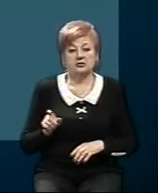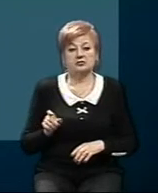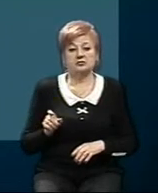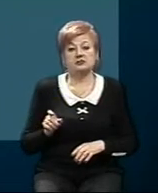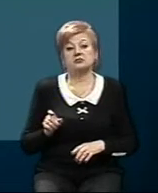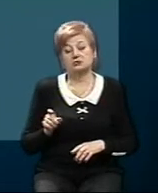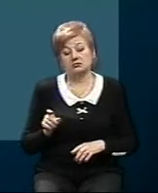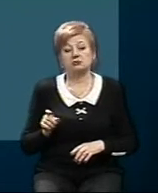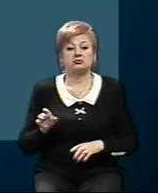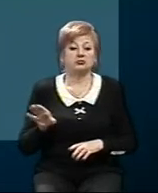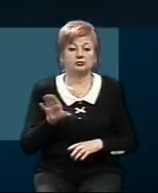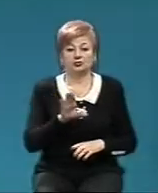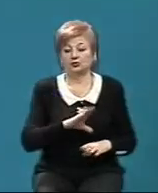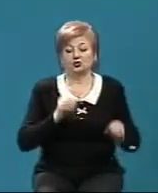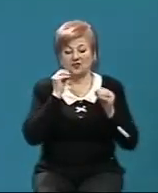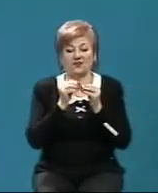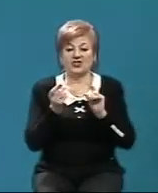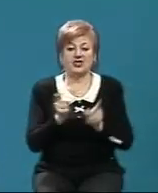цивільного населення нічого не змінилося.